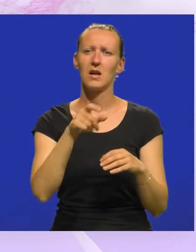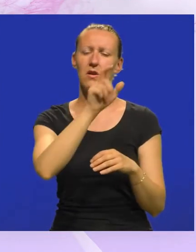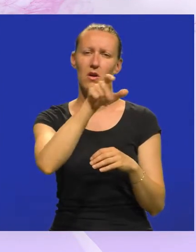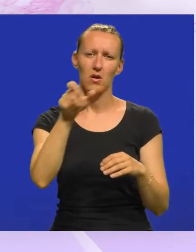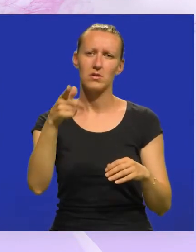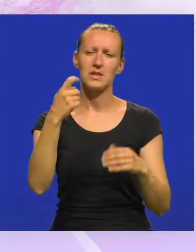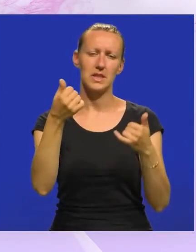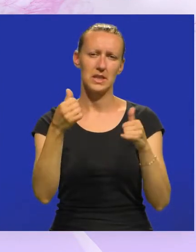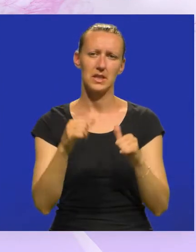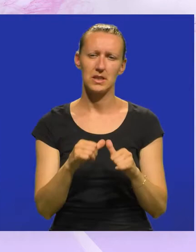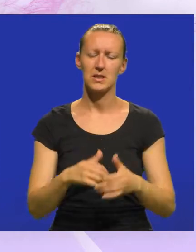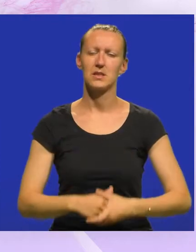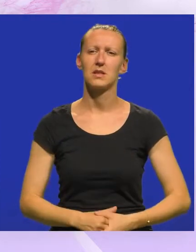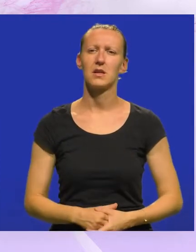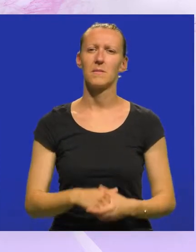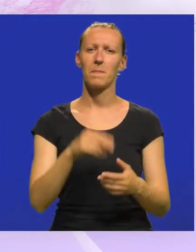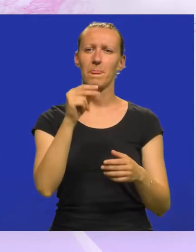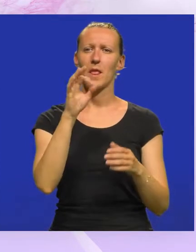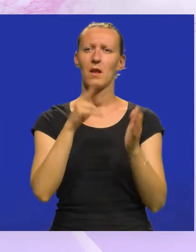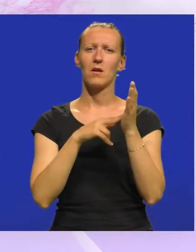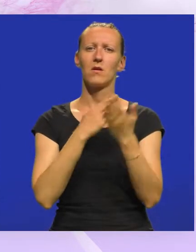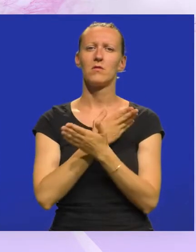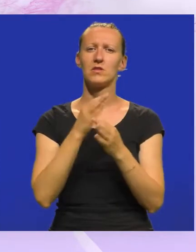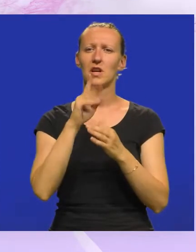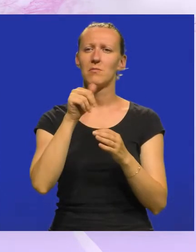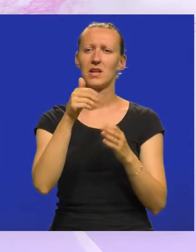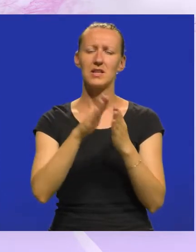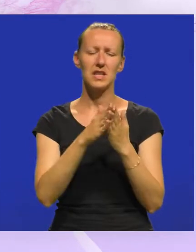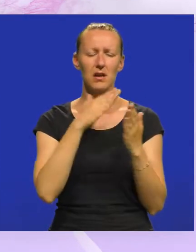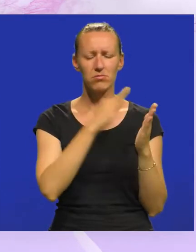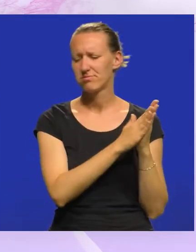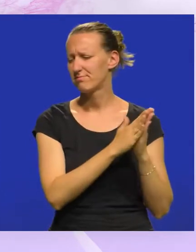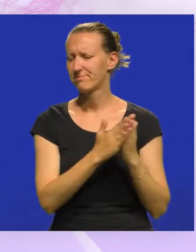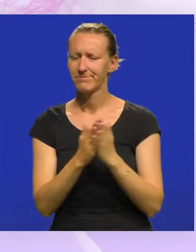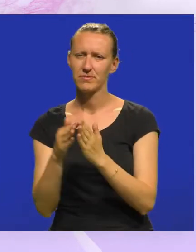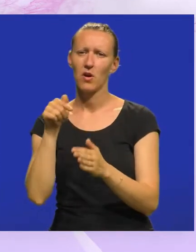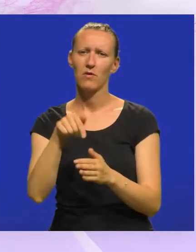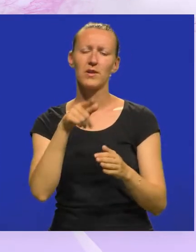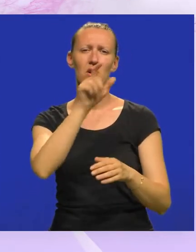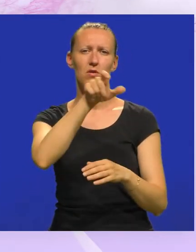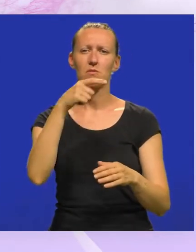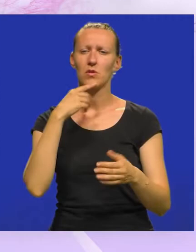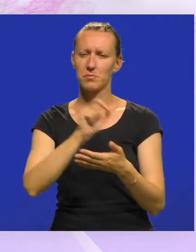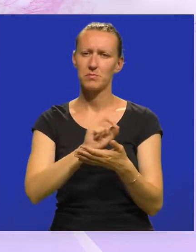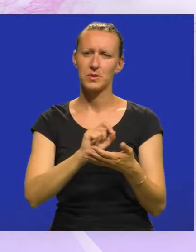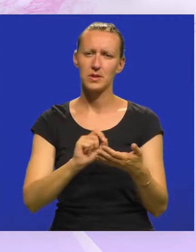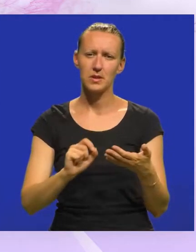autorima iz Istre. Ronzani Editore ima cijelu jednu zbirku ovdašnjih autora.